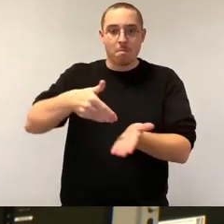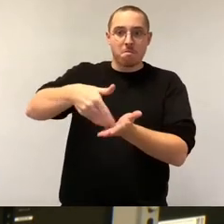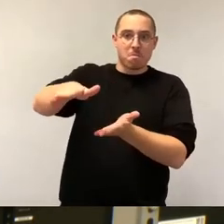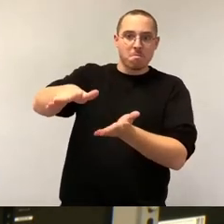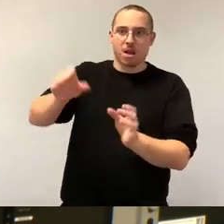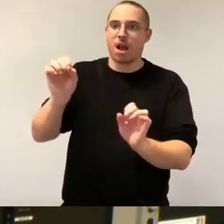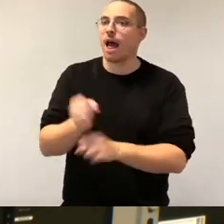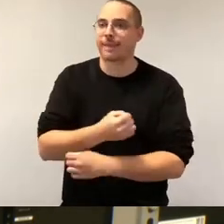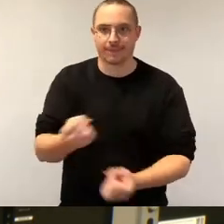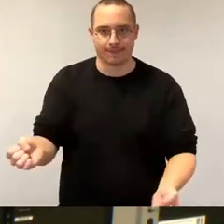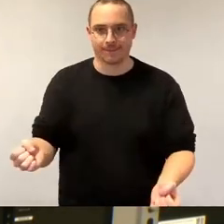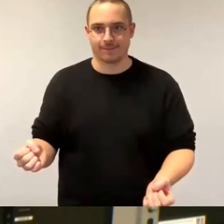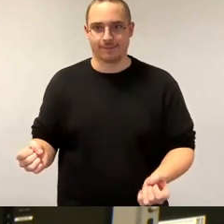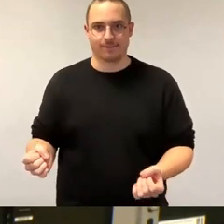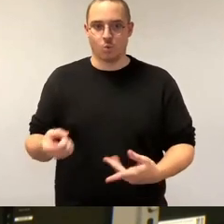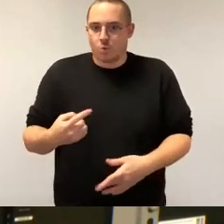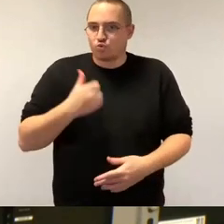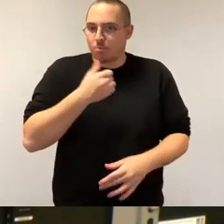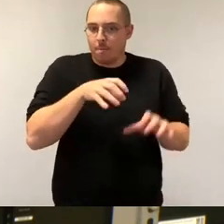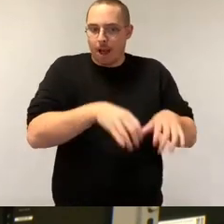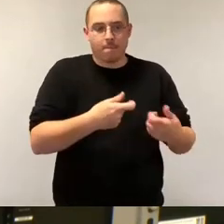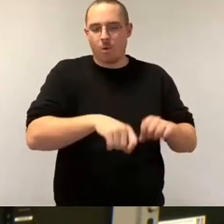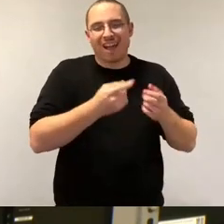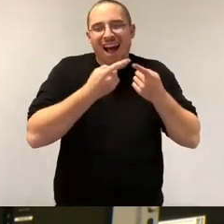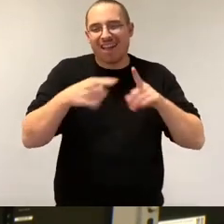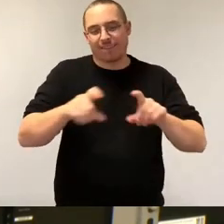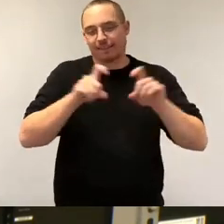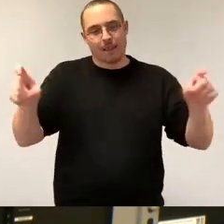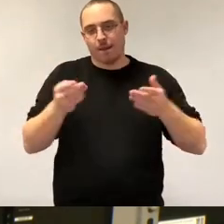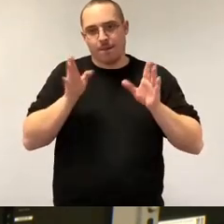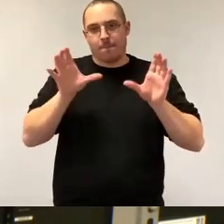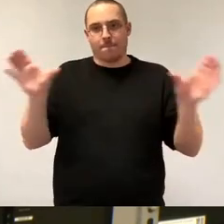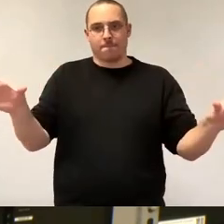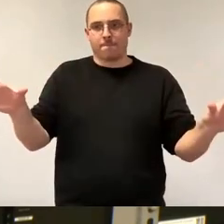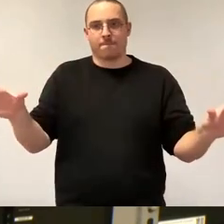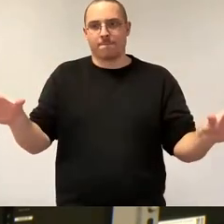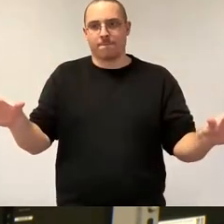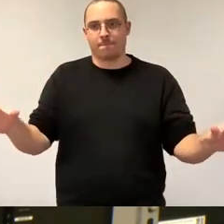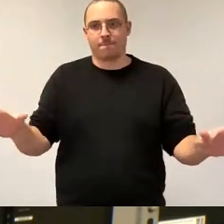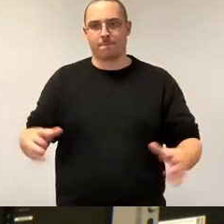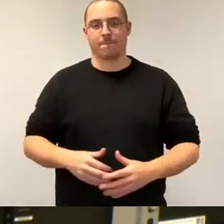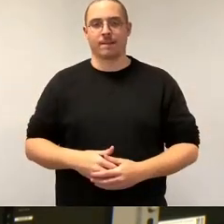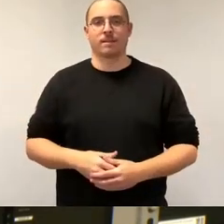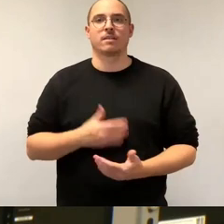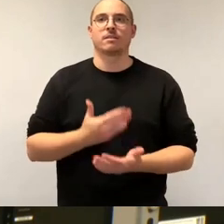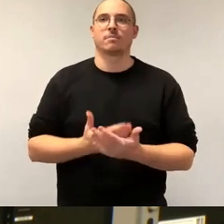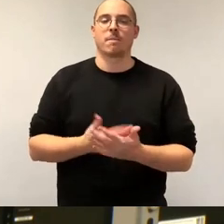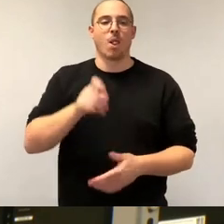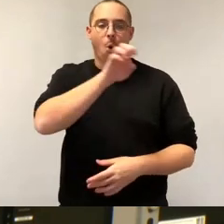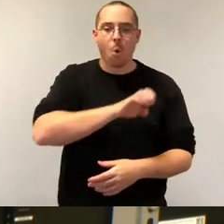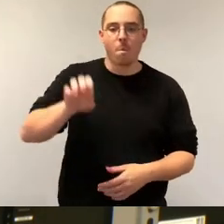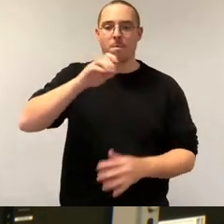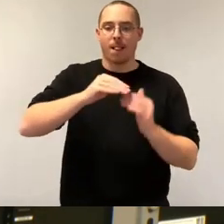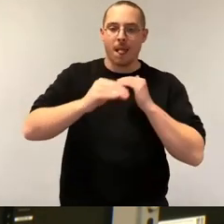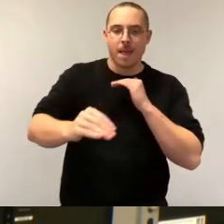wenn ein Supermarkt gebaut wird. Und mir ist ja schon klar, dass wenn das Land, das Bund, die Bundesebene, Europa eingebunden ist, dass das schon